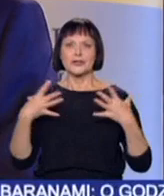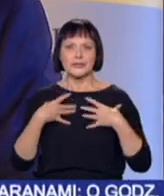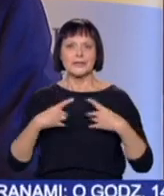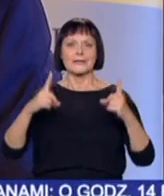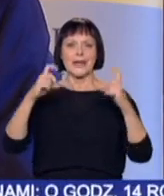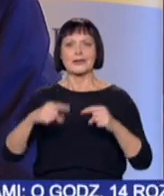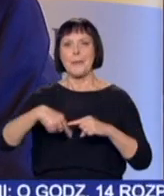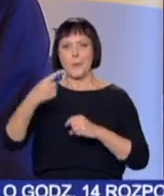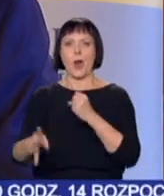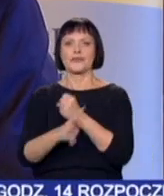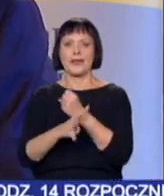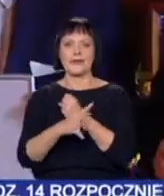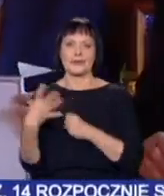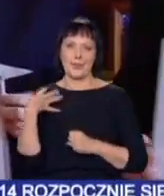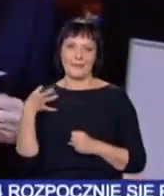zaczyna się po 90.